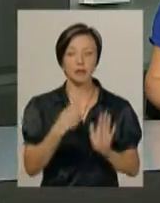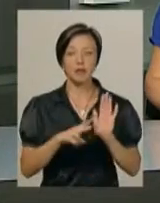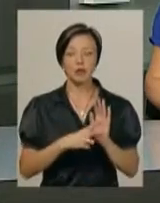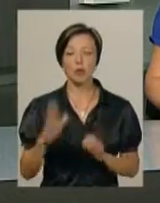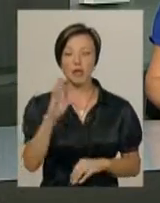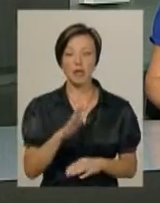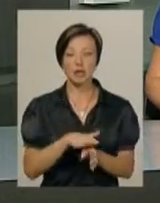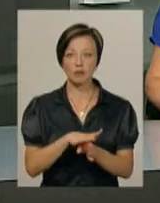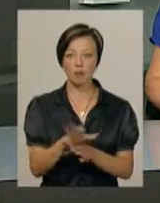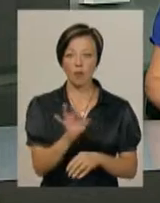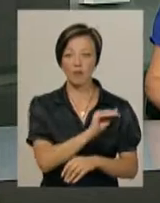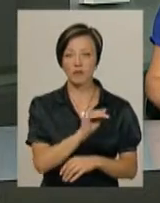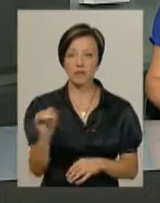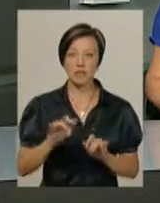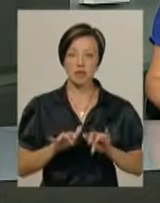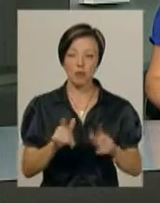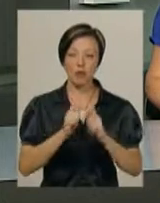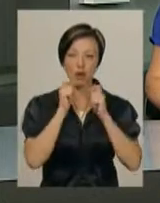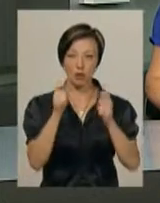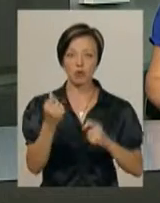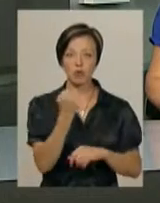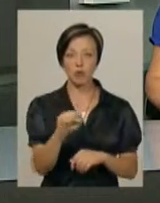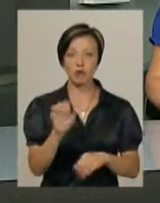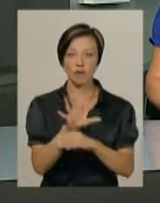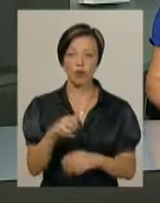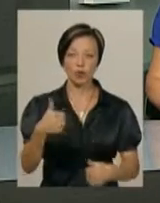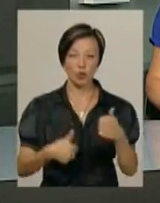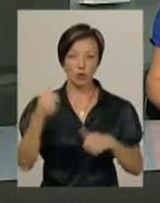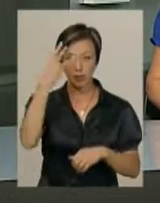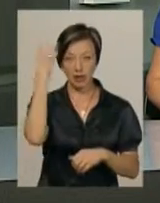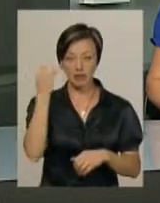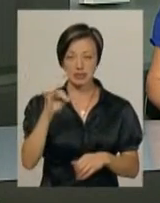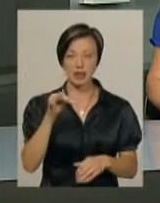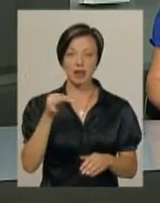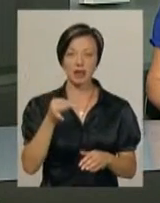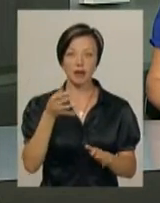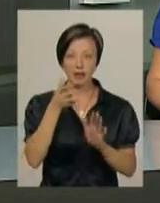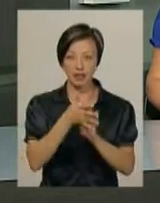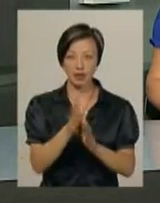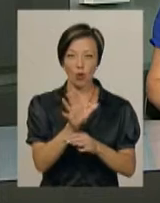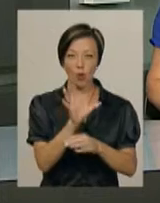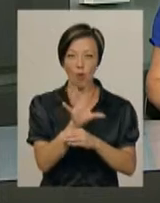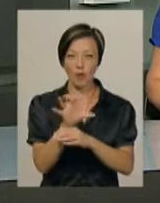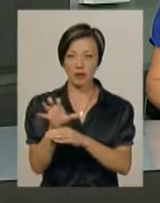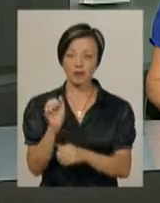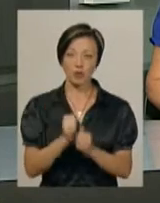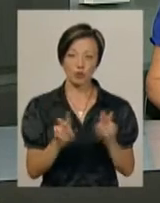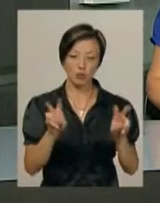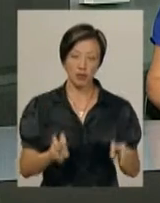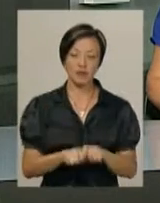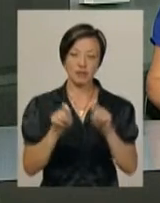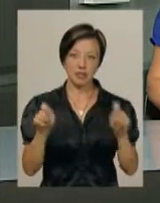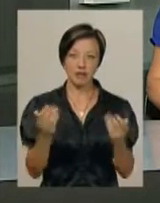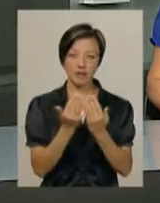вересня відбудеться офіційна церемонія нагородження переможців фотоконкурсу «Хмельницький крізь об'єктив» у кожній номінації і відкриття